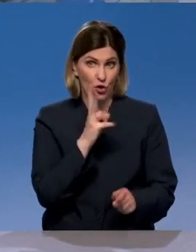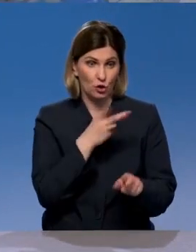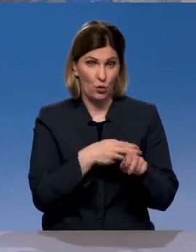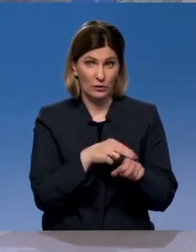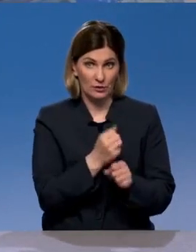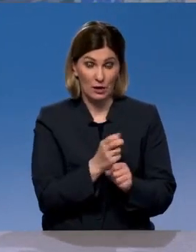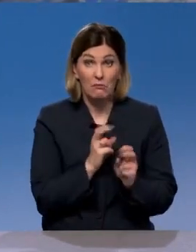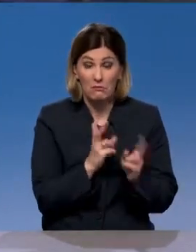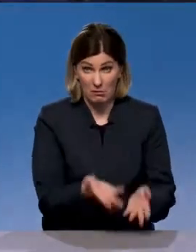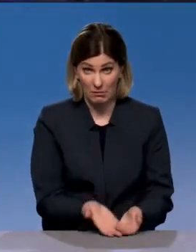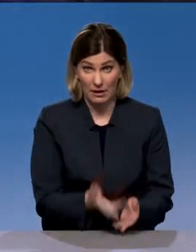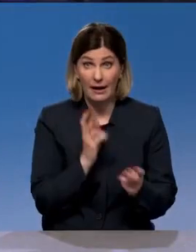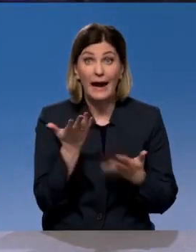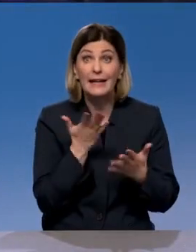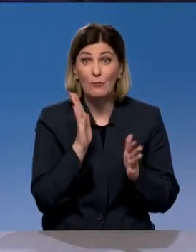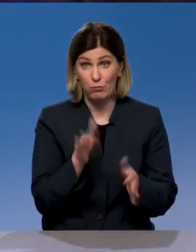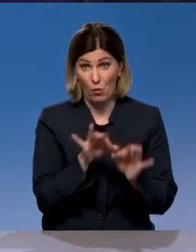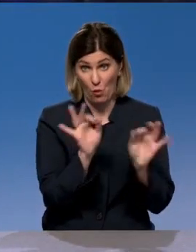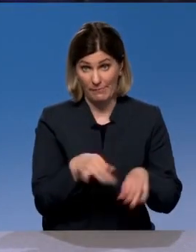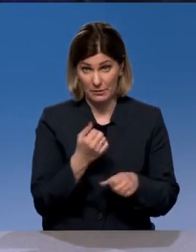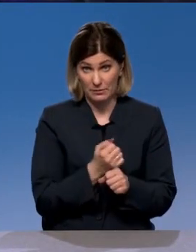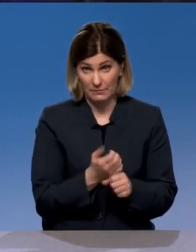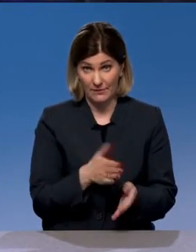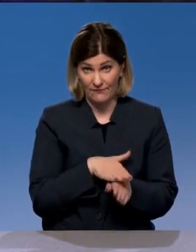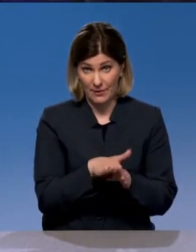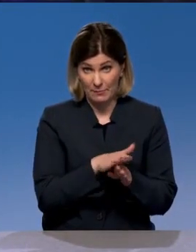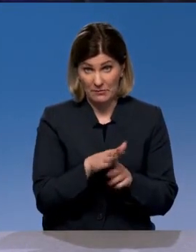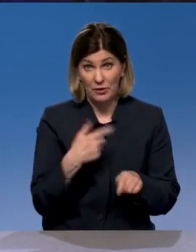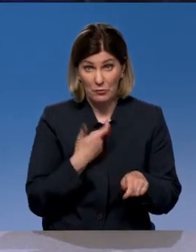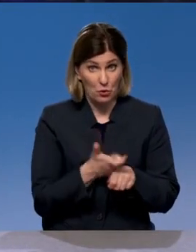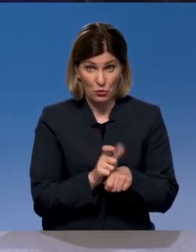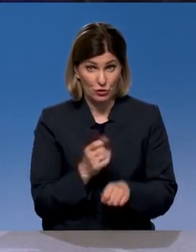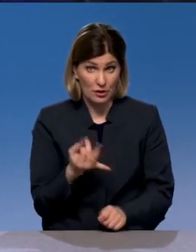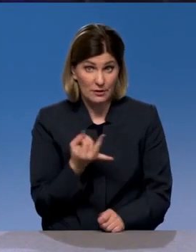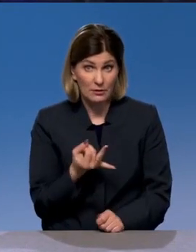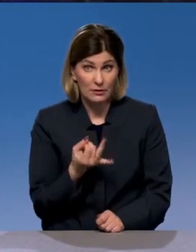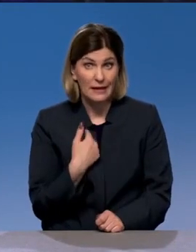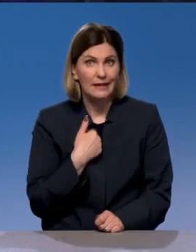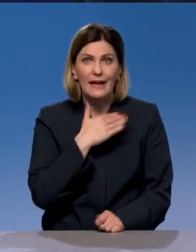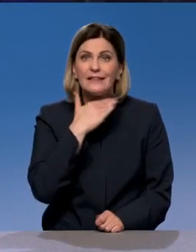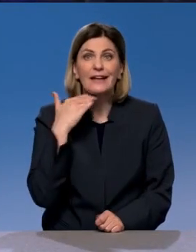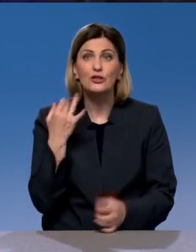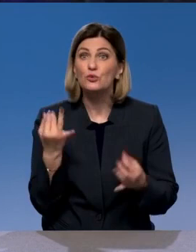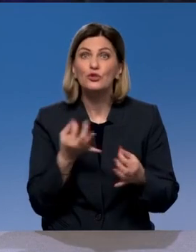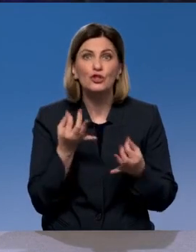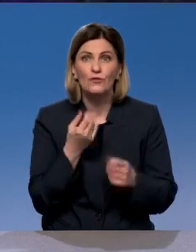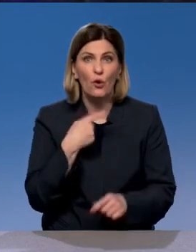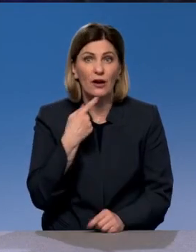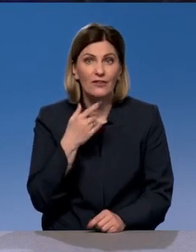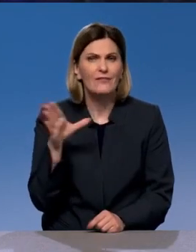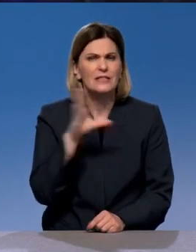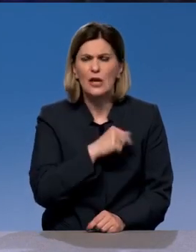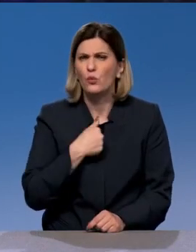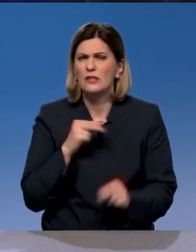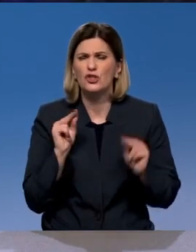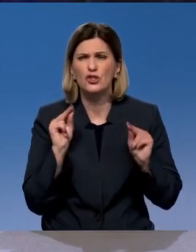вот как? Каким образом это будет осуществляться? Мне вот это очень интересно. Плюс, естественно, я не хочу ничего говорить, все у нас честные и